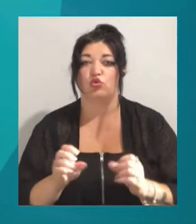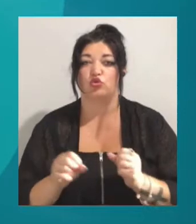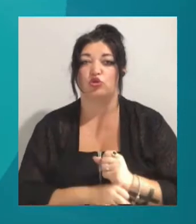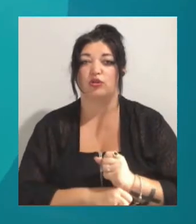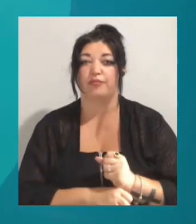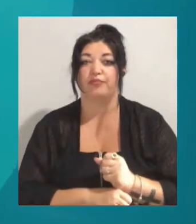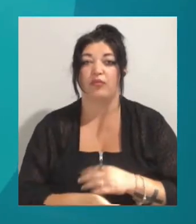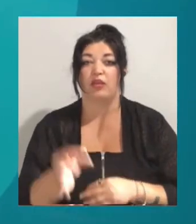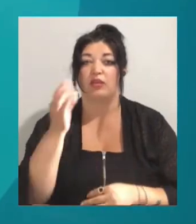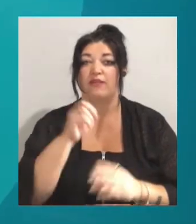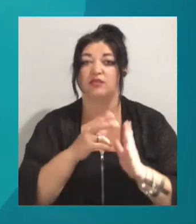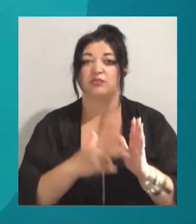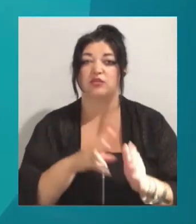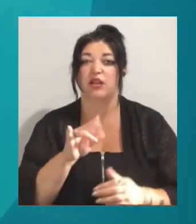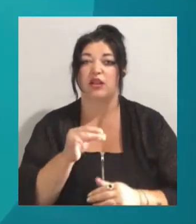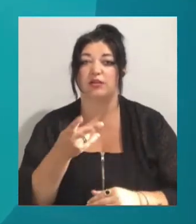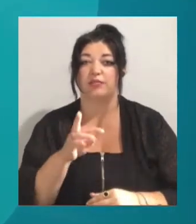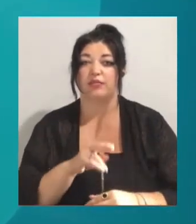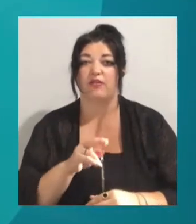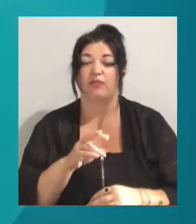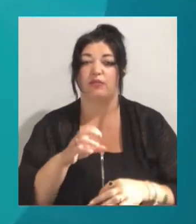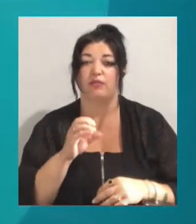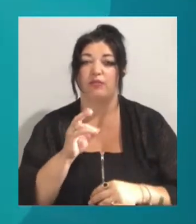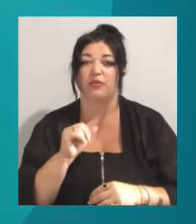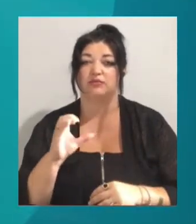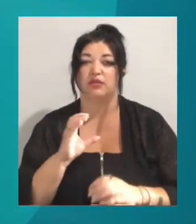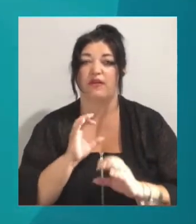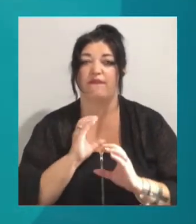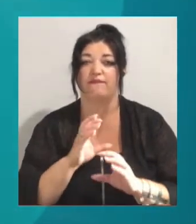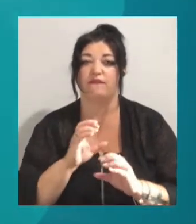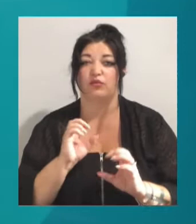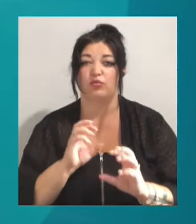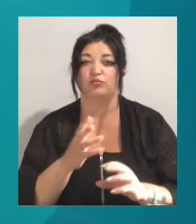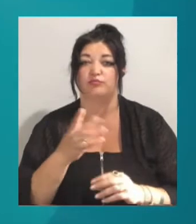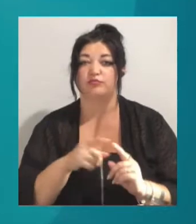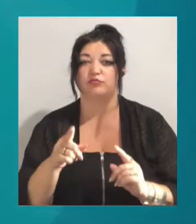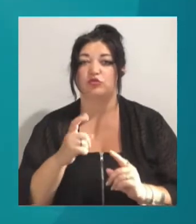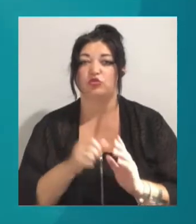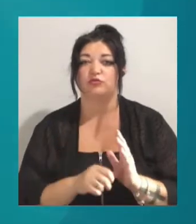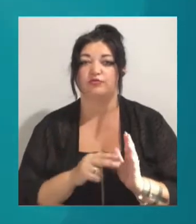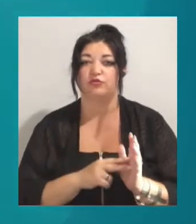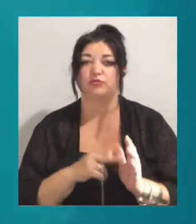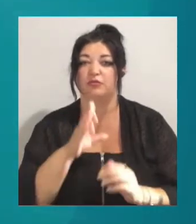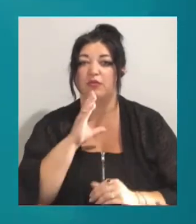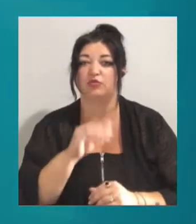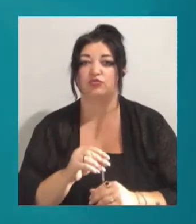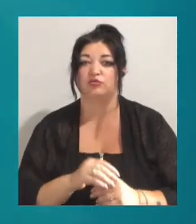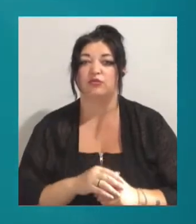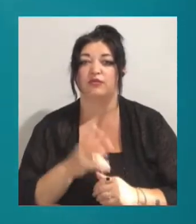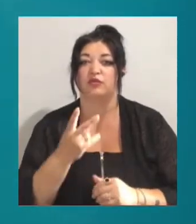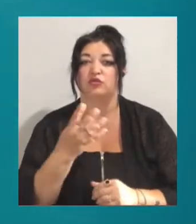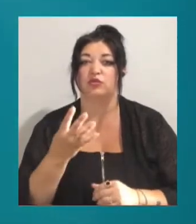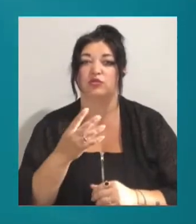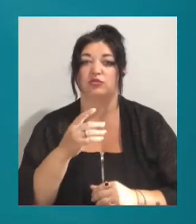Нагадаємо, 18 липня в пасажирському автобусі, який курсує за 168 маршрутом, між 26-річною